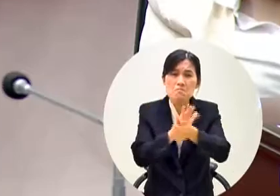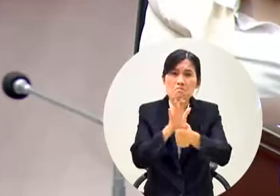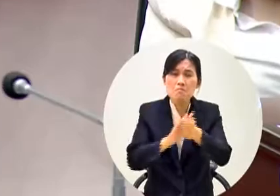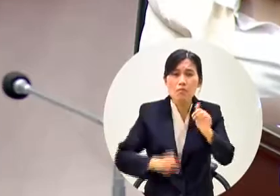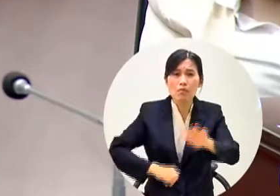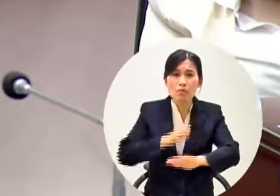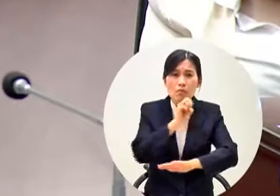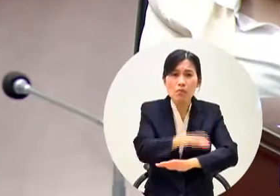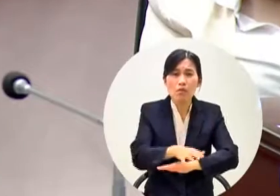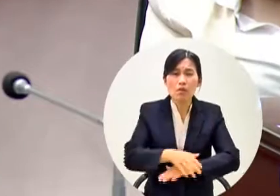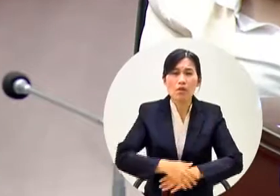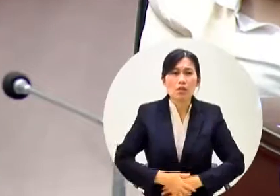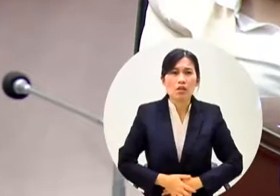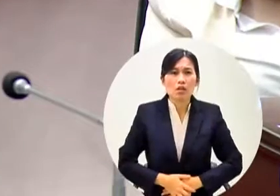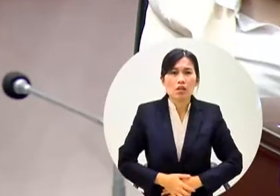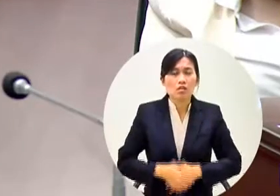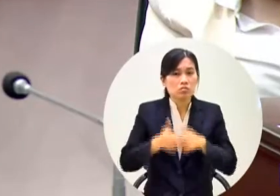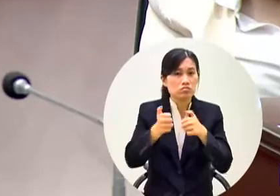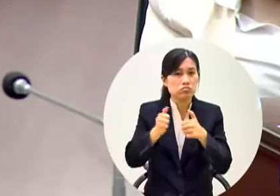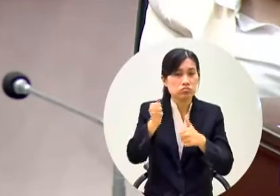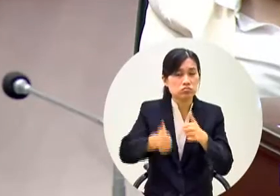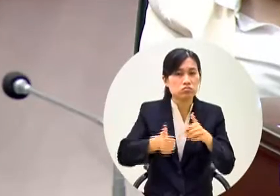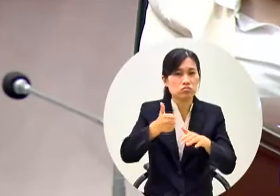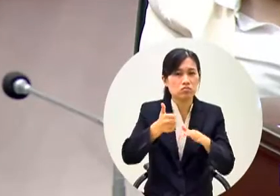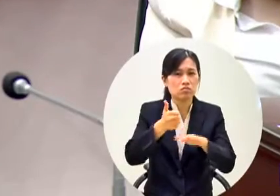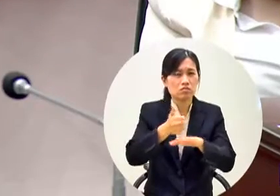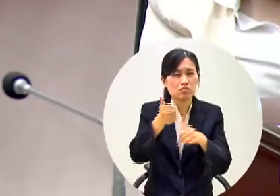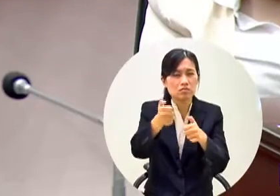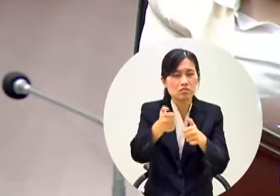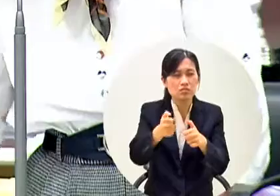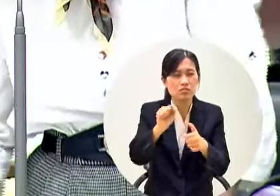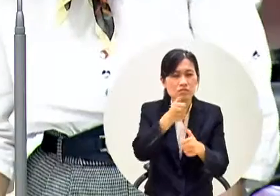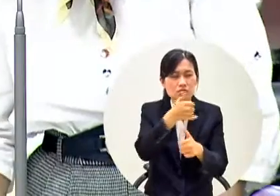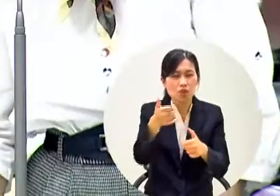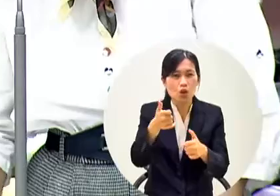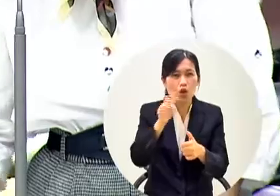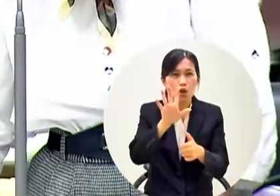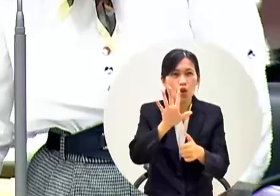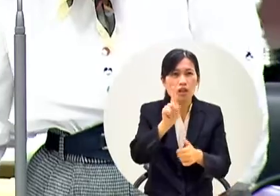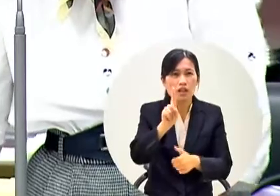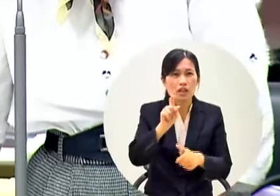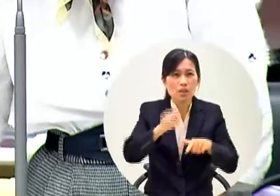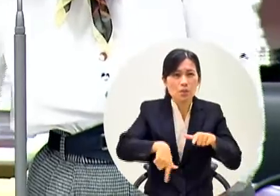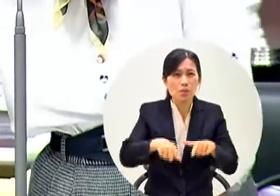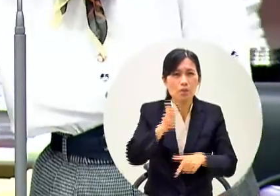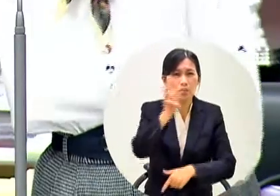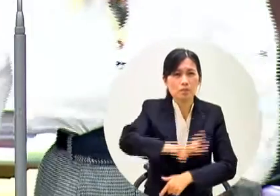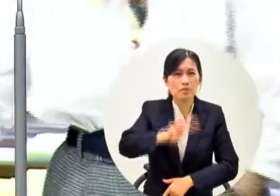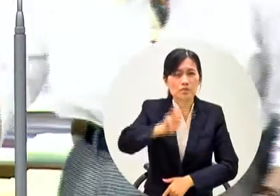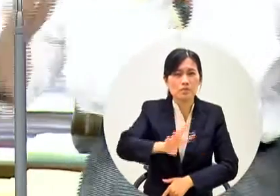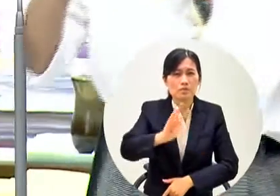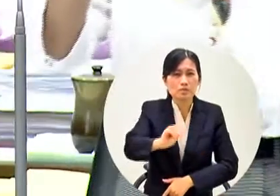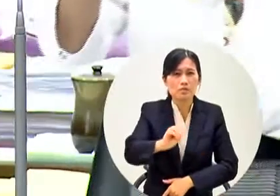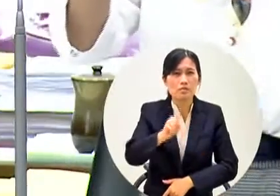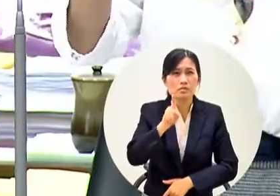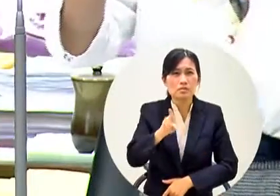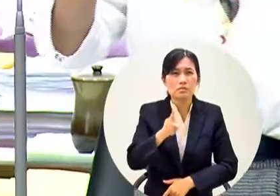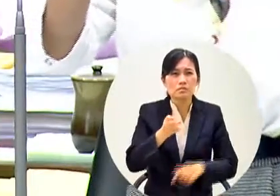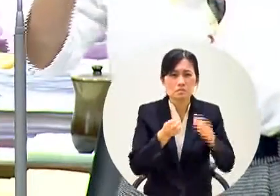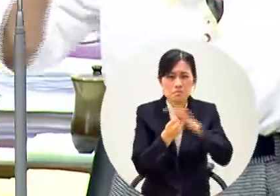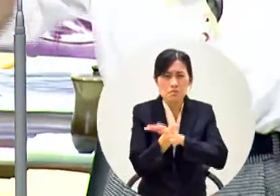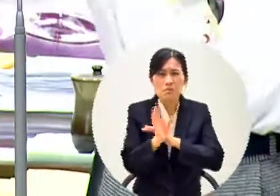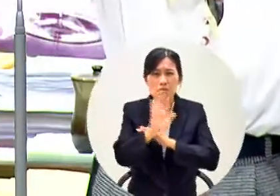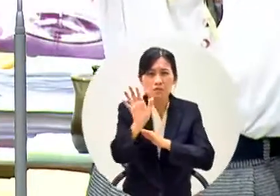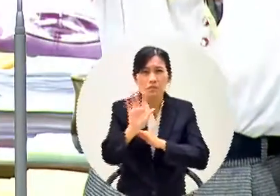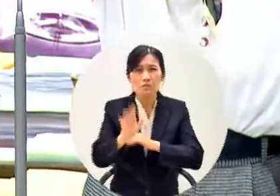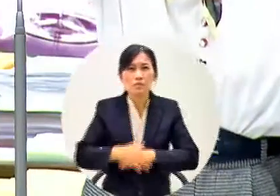謝謝謝謝主席謝謝議員有一個廠商捐了三千萬他堅持不准透露企業的名字也不准